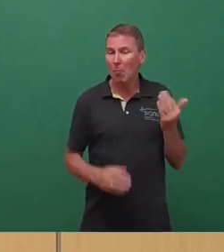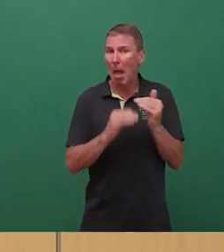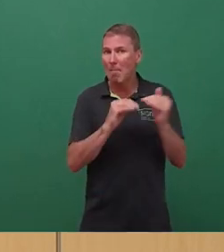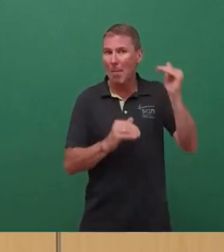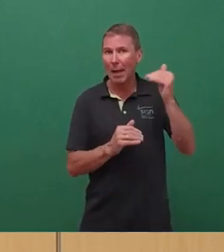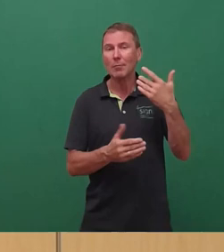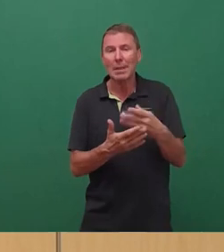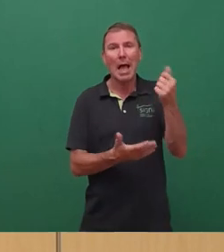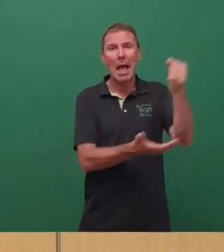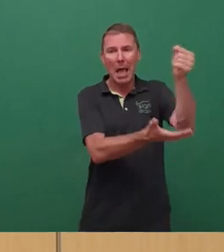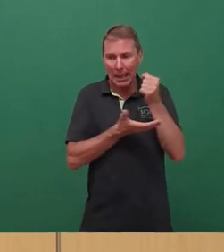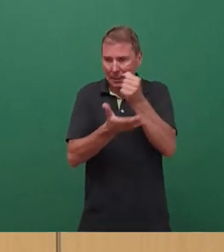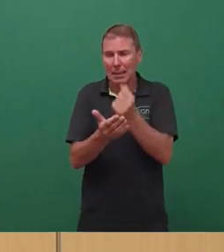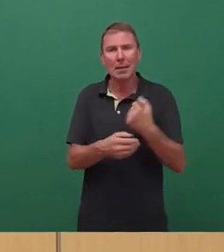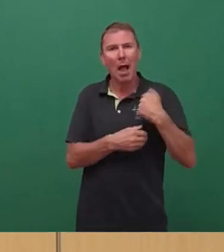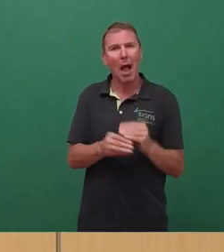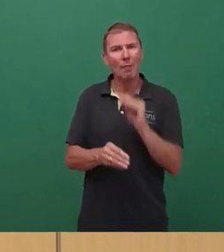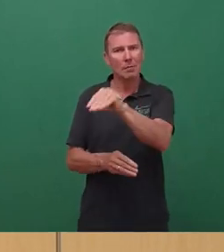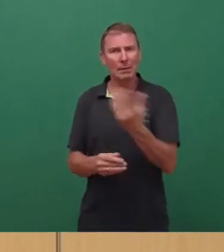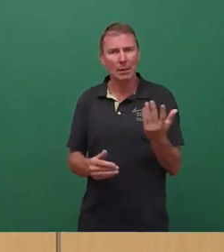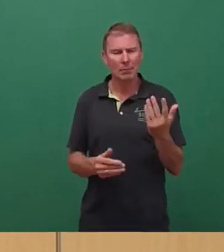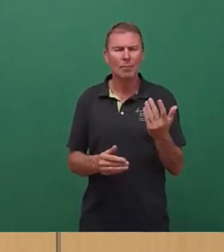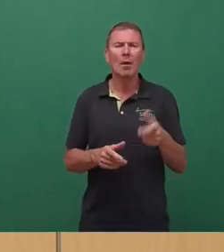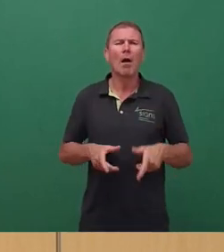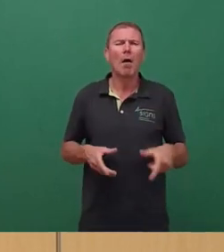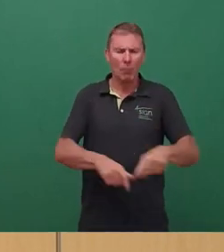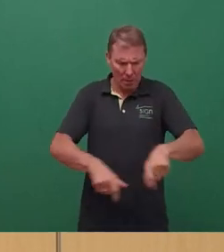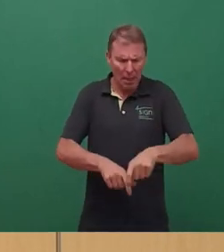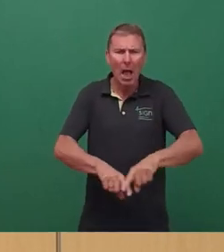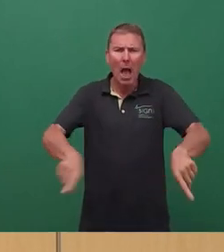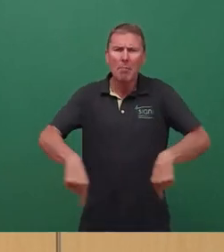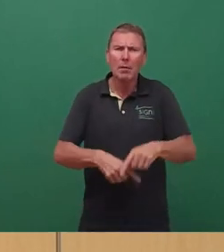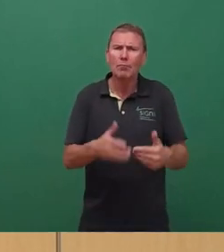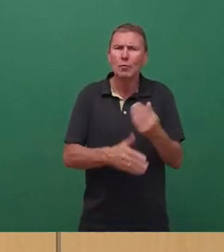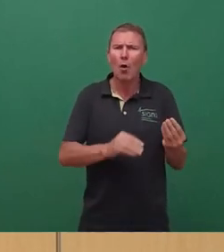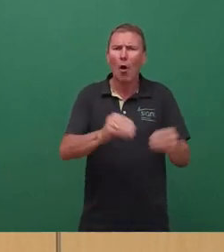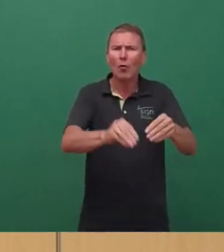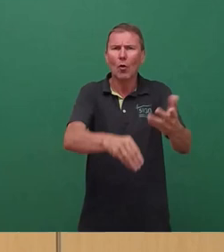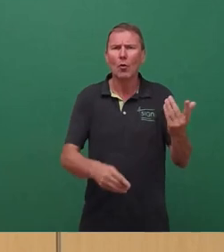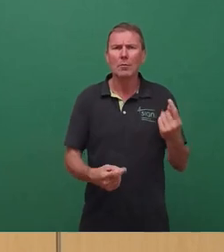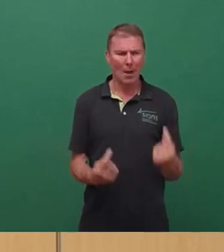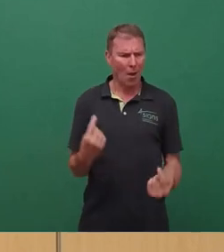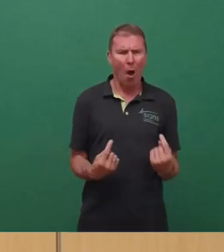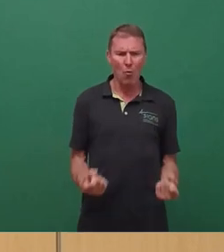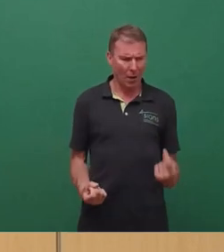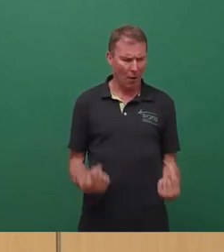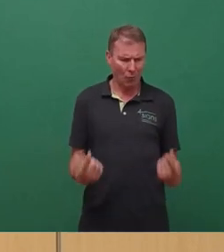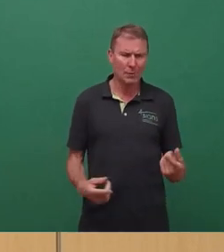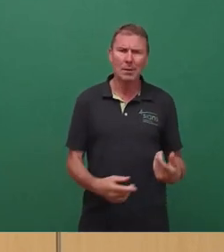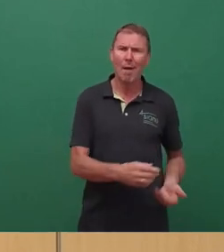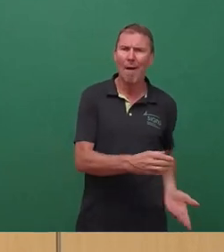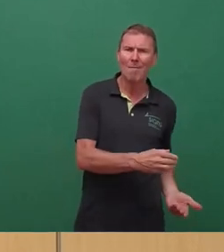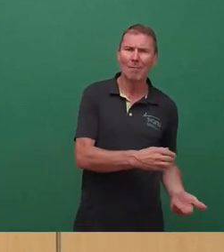aufzuwenden. Natürlich müssen auch die Gehwegplatten erneuert werden und das ganze Unkraut, was dort durchwuchert, mal